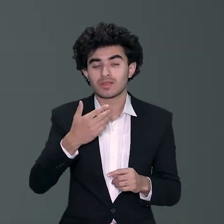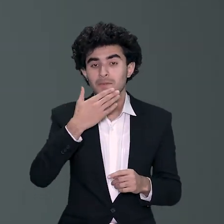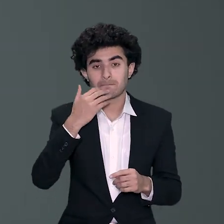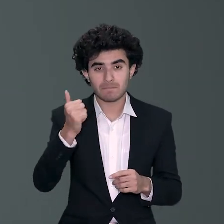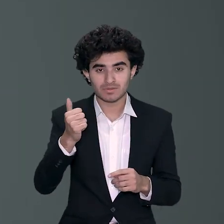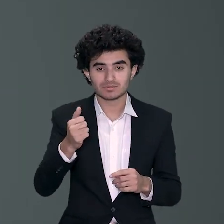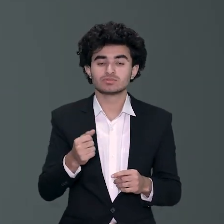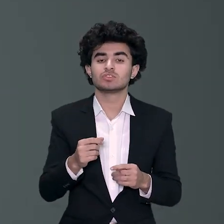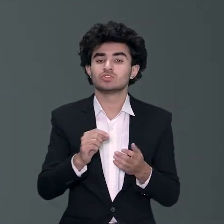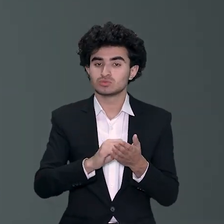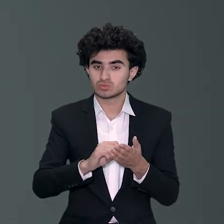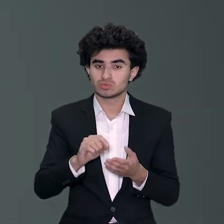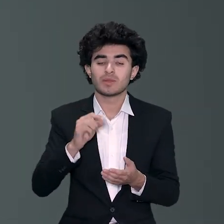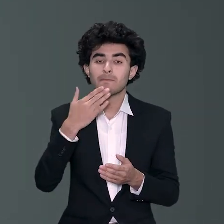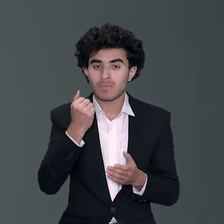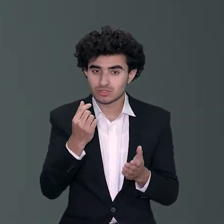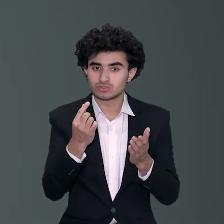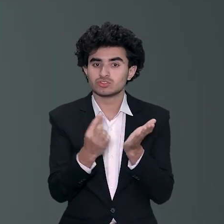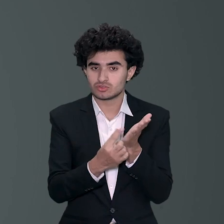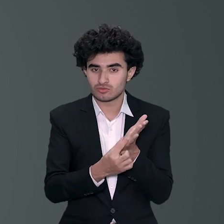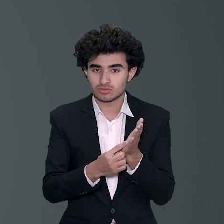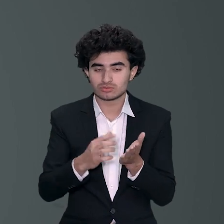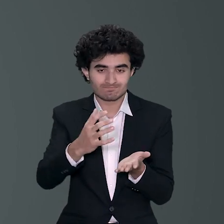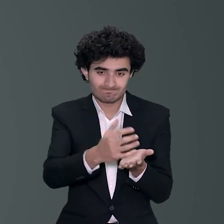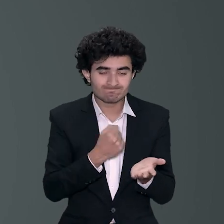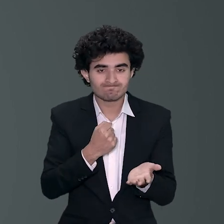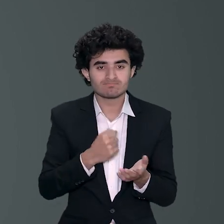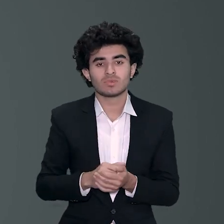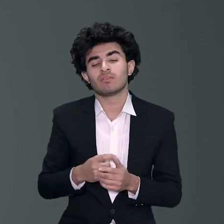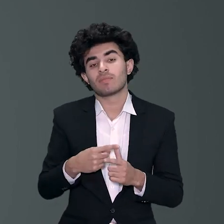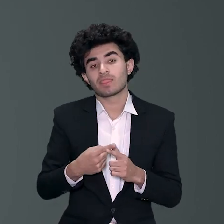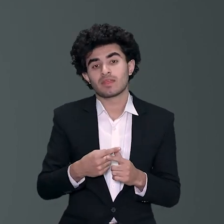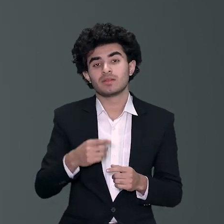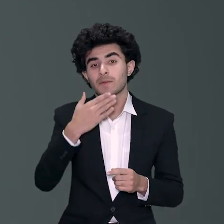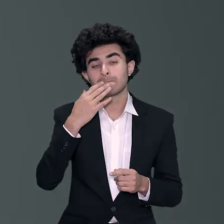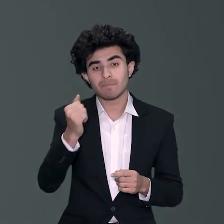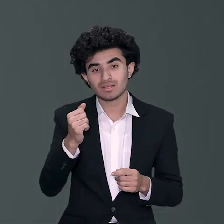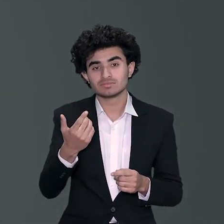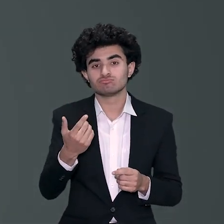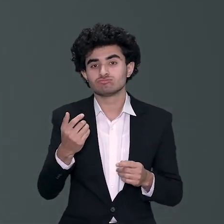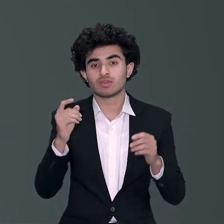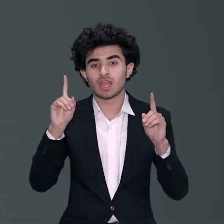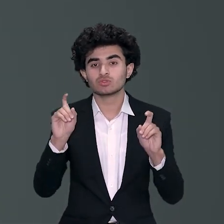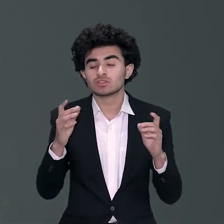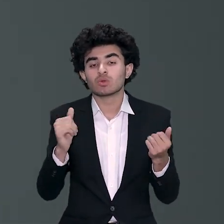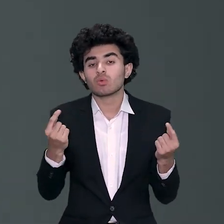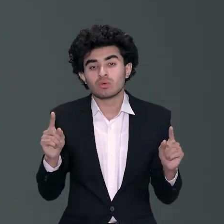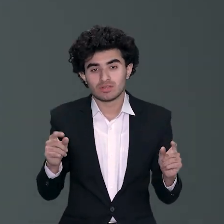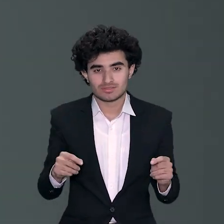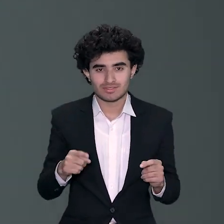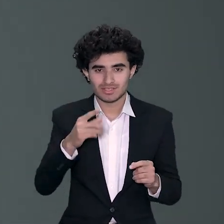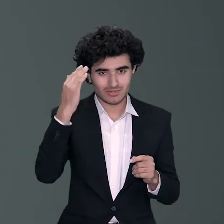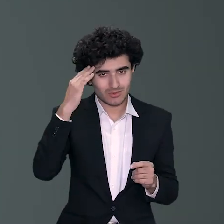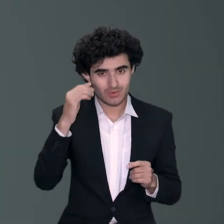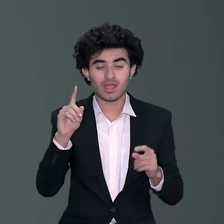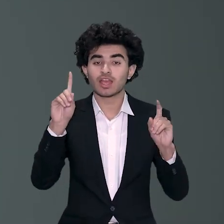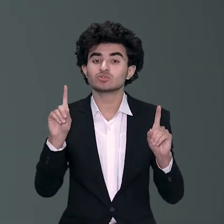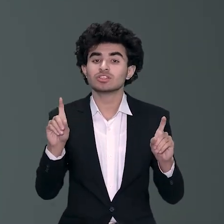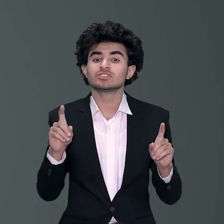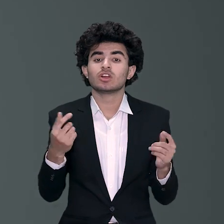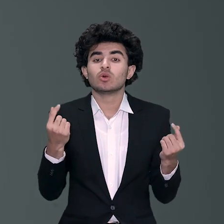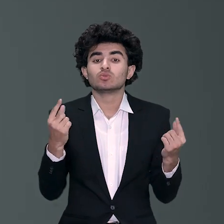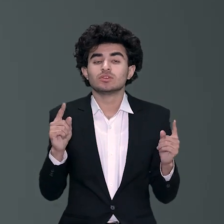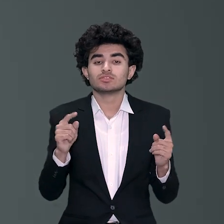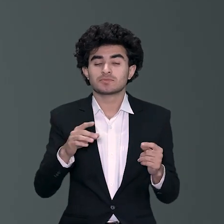یہ ساری چیزیں تب possible ہوئی جب اس کو ایک اچھے educational institute ملا جب اس کو اچھی تعلیم ملی اور اچھی